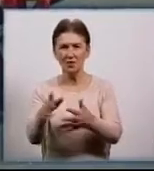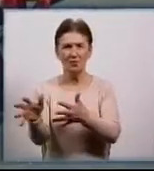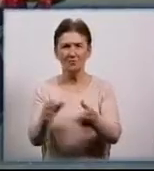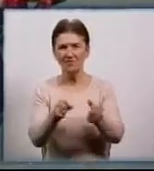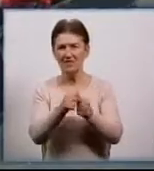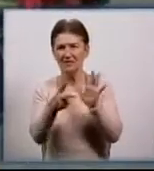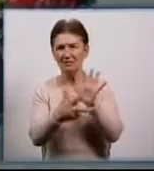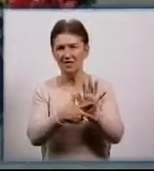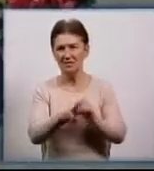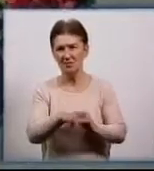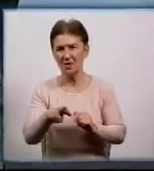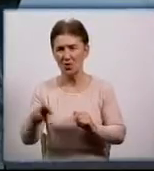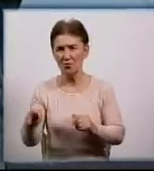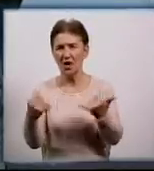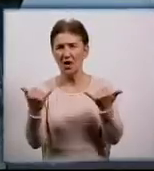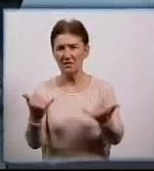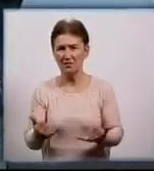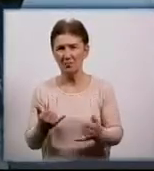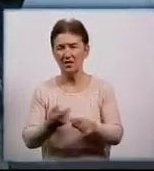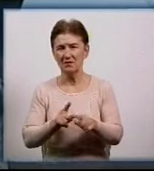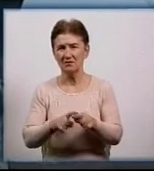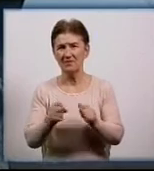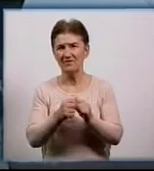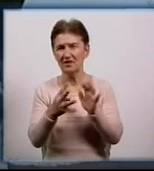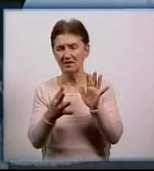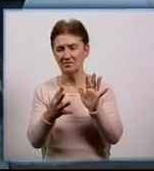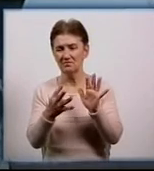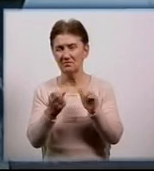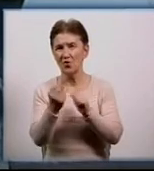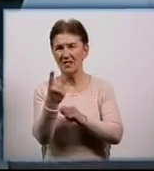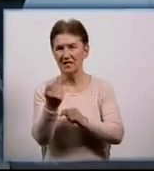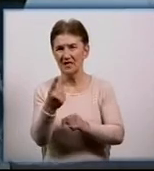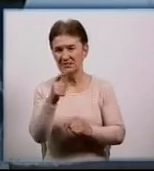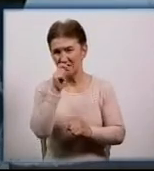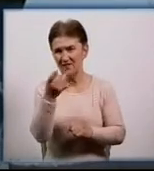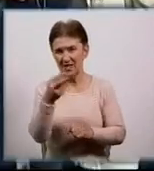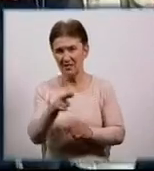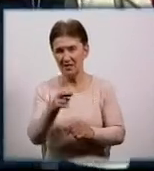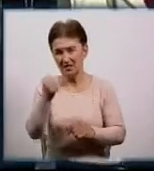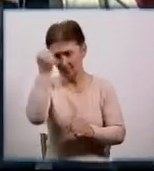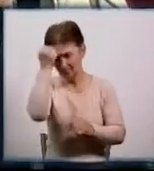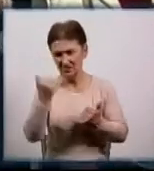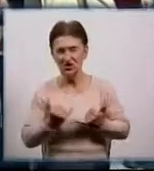мільйонів бранців. Тепер до наційте квітня – це міжнародний день визволення в'язнів концтаборів.